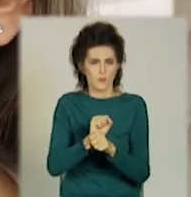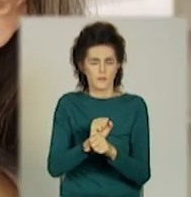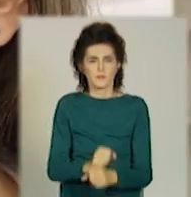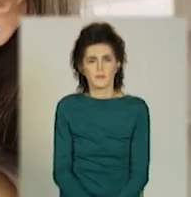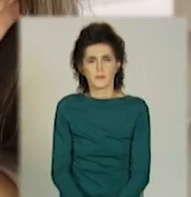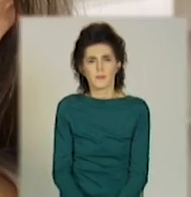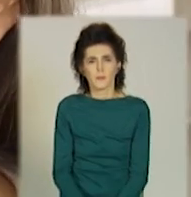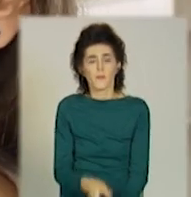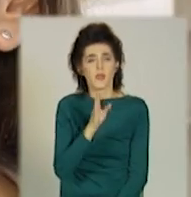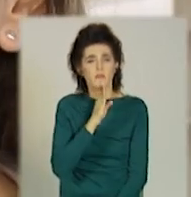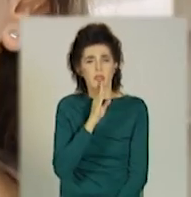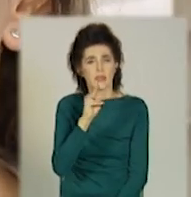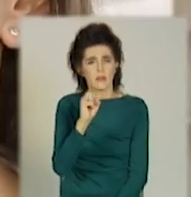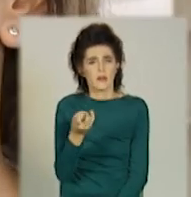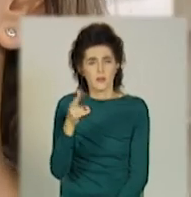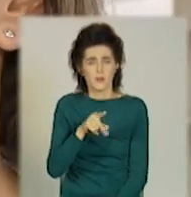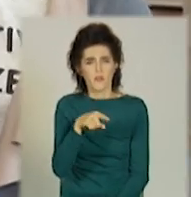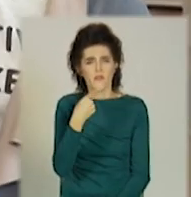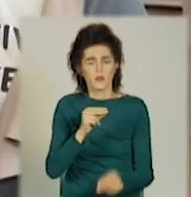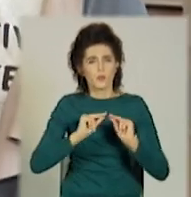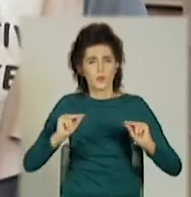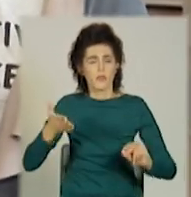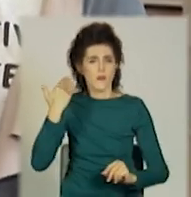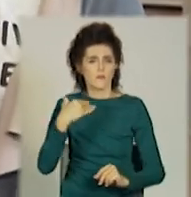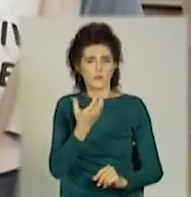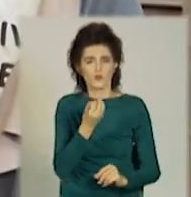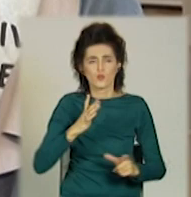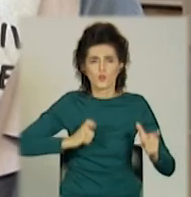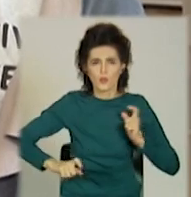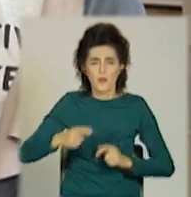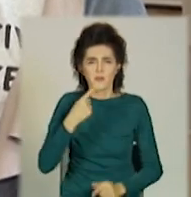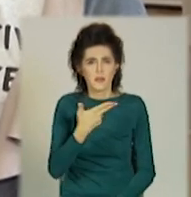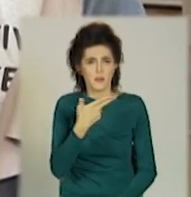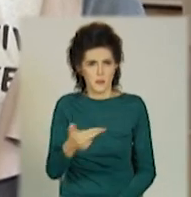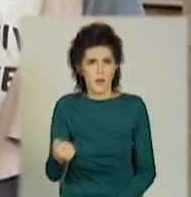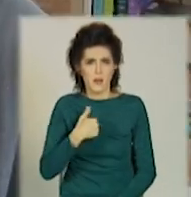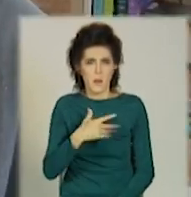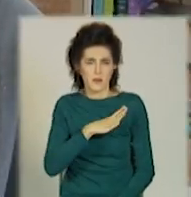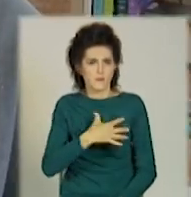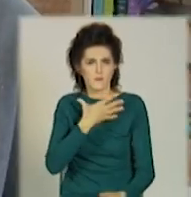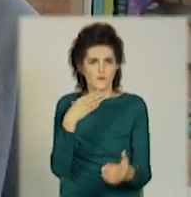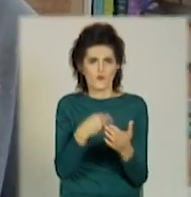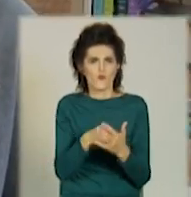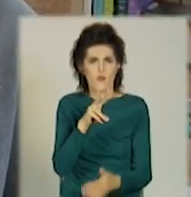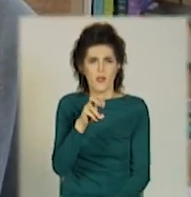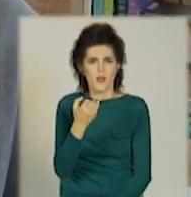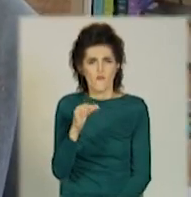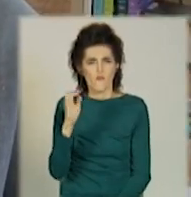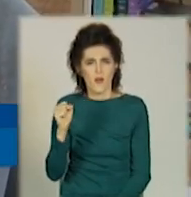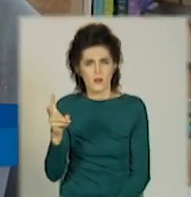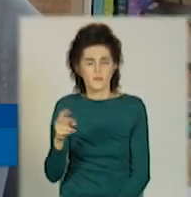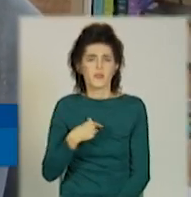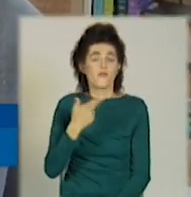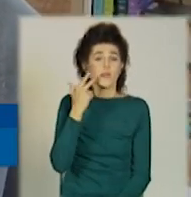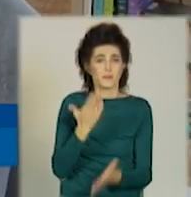Тетяна Горохова – викладачка. Коли була студенткою, готувалася до пар вночі, і у неї були свої лейфхаки. Коли я дуже хотіла спати, я ставала в